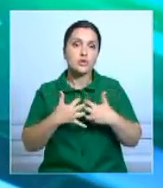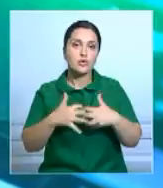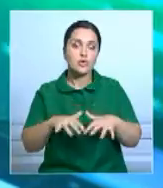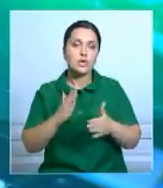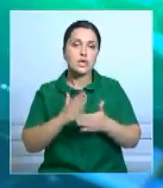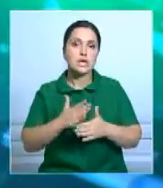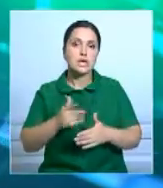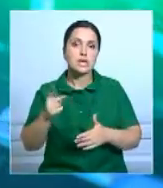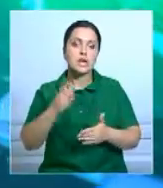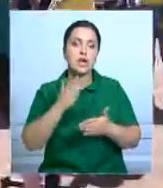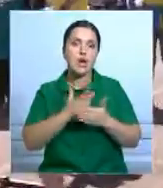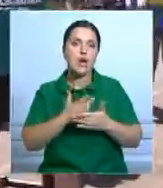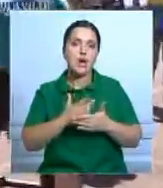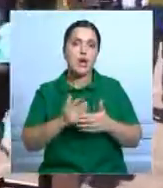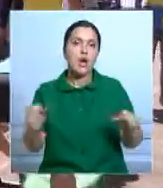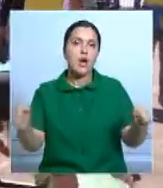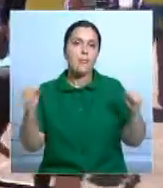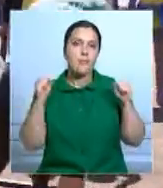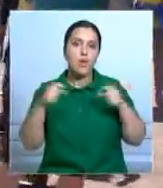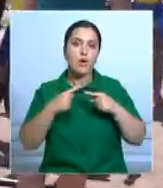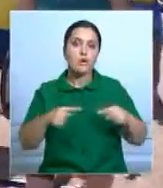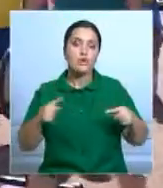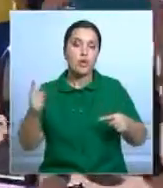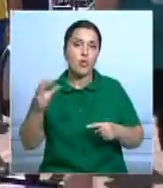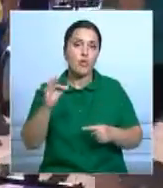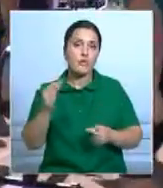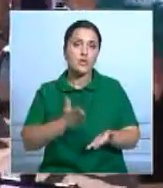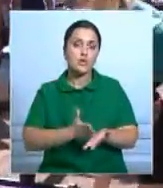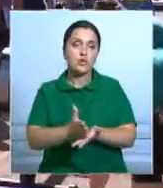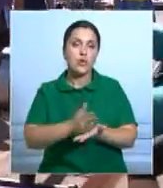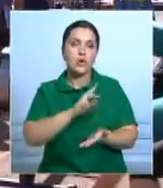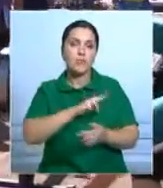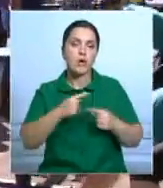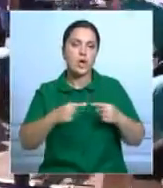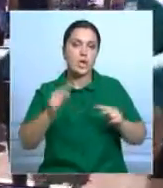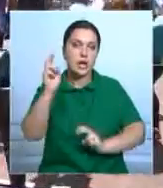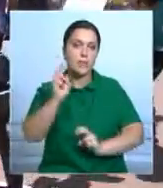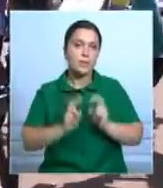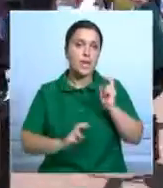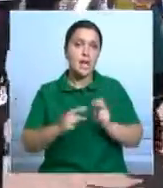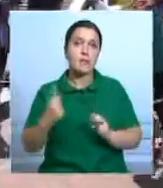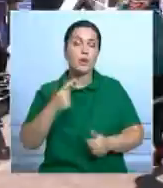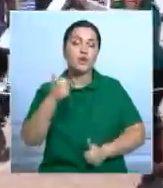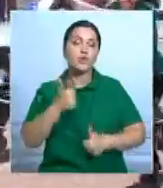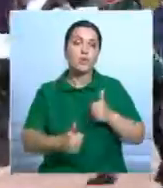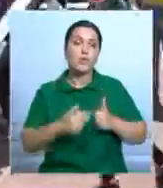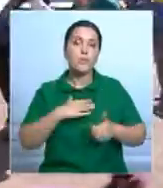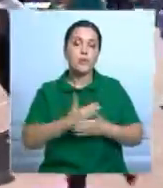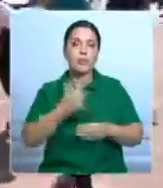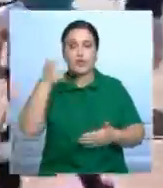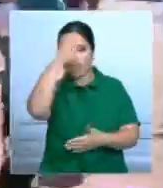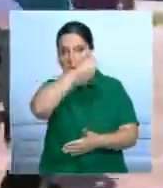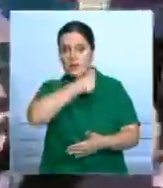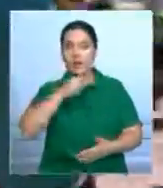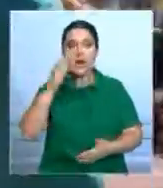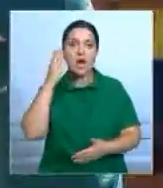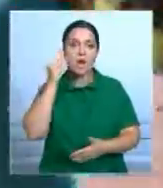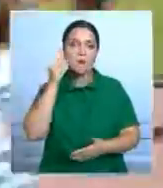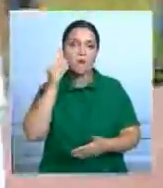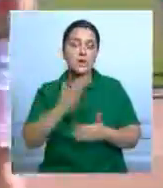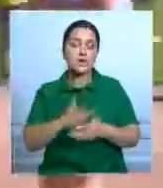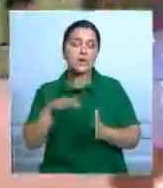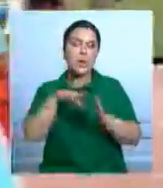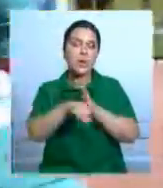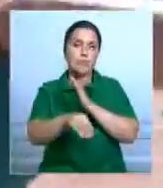функциональному многоборью кроссфит – офисные служащие, работники различных предприятий столицы. Первый турнир состоялся в прошлом году в Алматы на